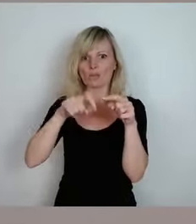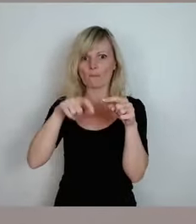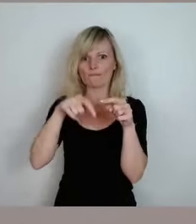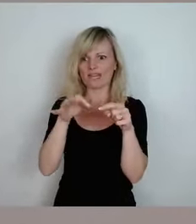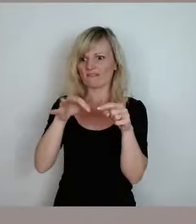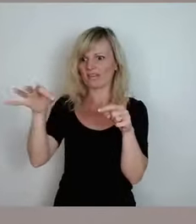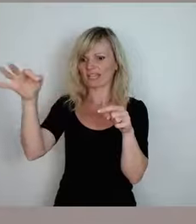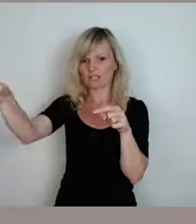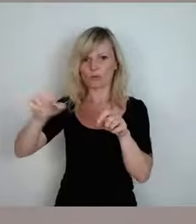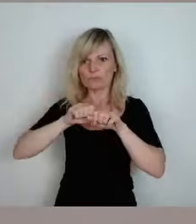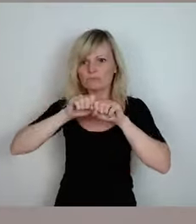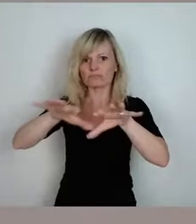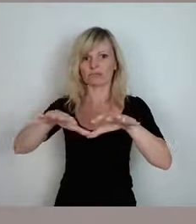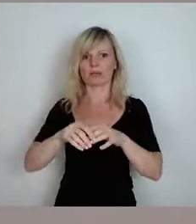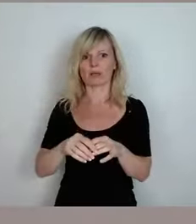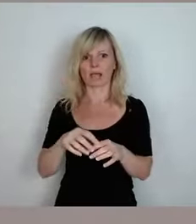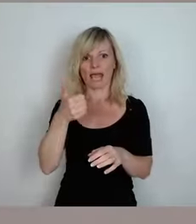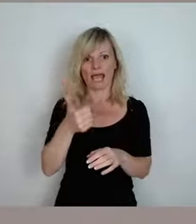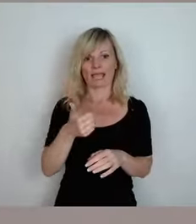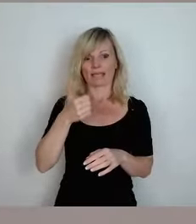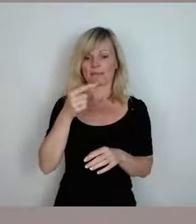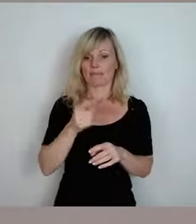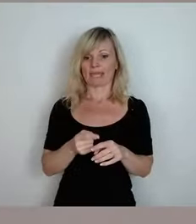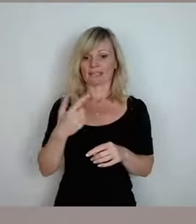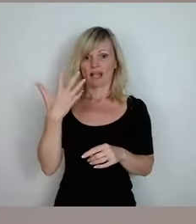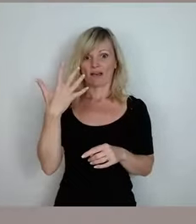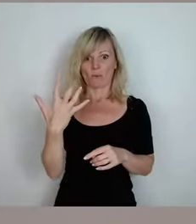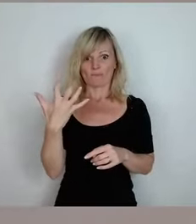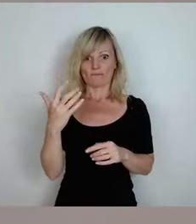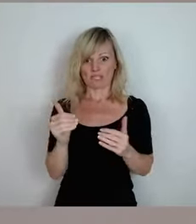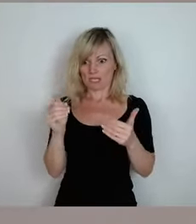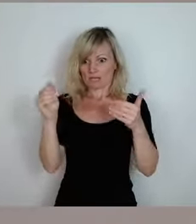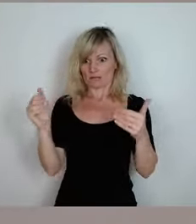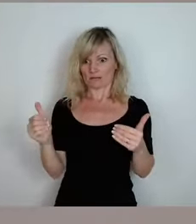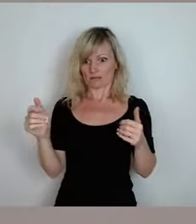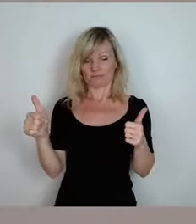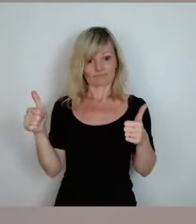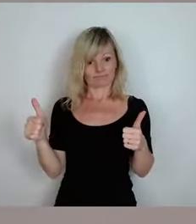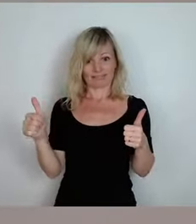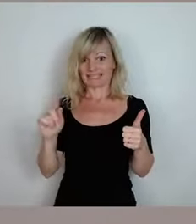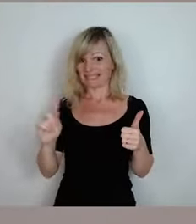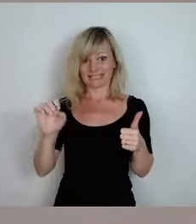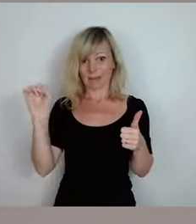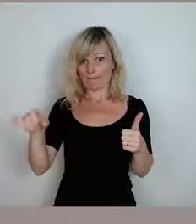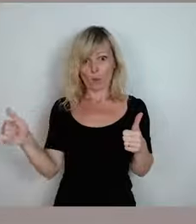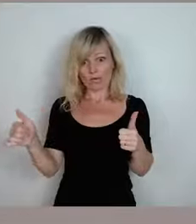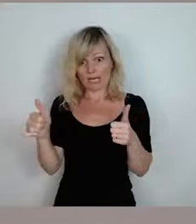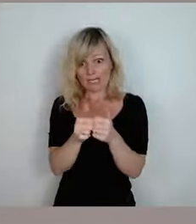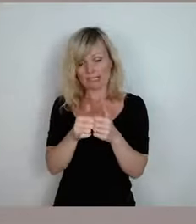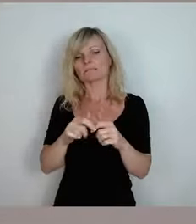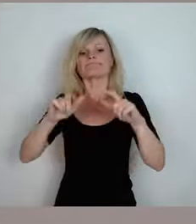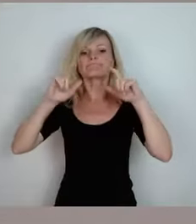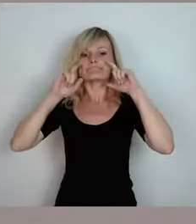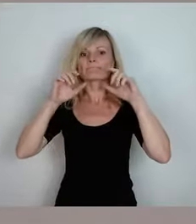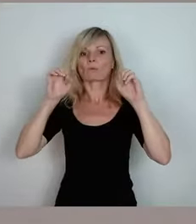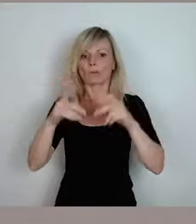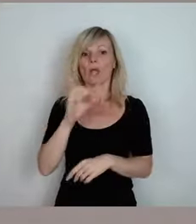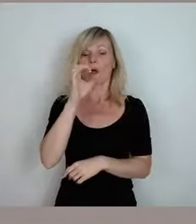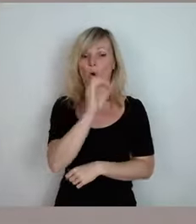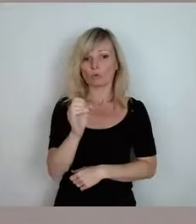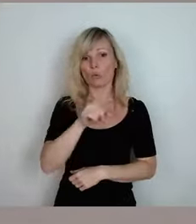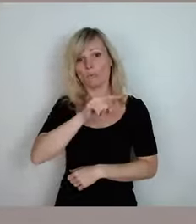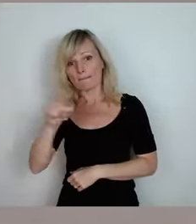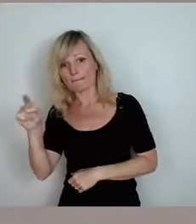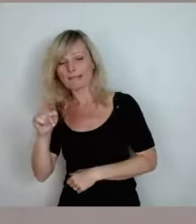Mindestabstand 1,50 wenn das nicht möglich ist, Mund- und Nasenschutz, einfach mal für eine gewisse Zeit, Oktober bis Ostern einhalten